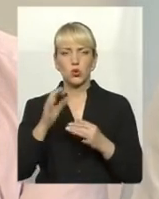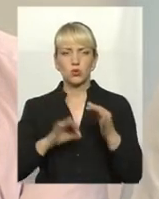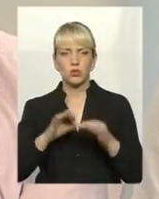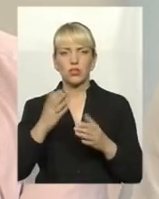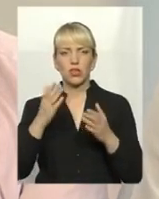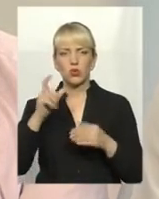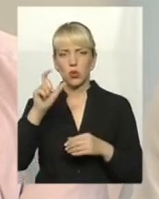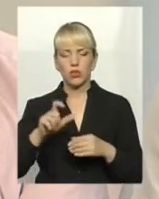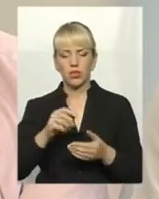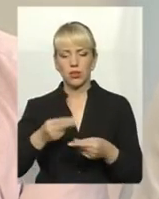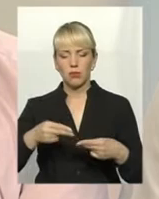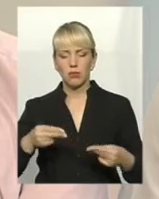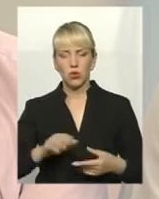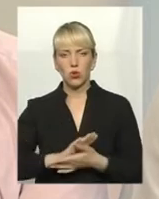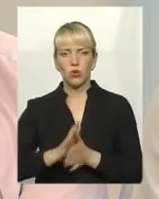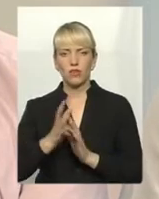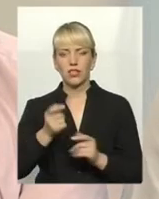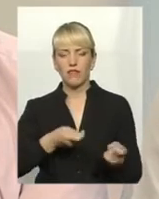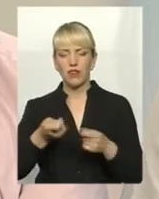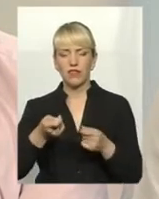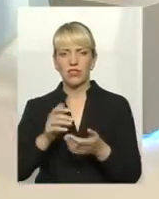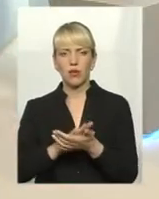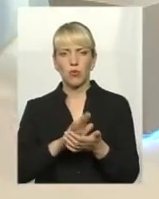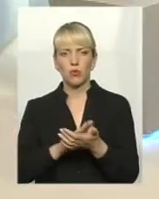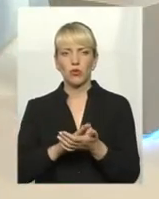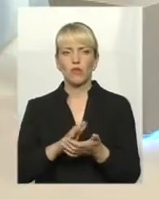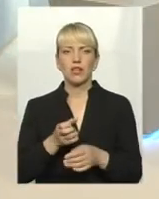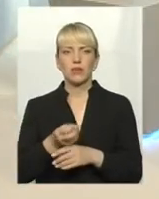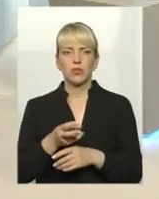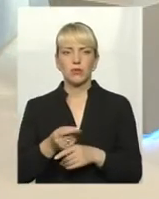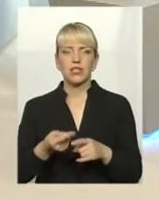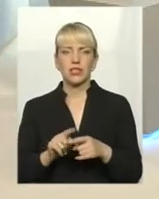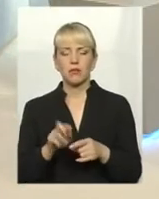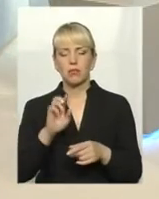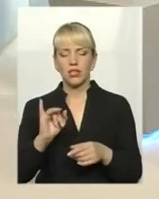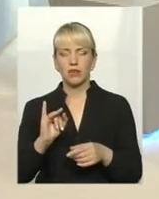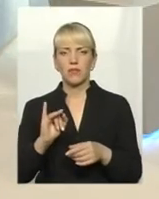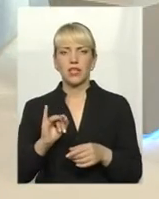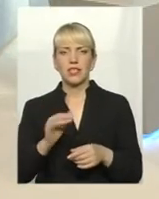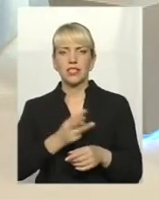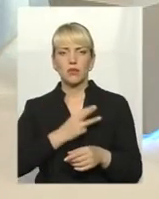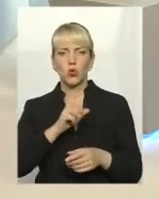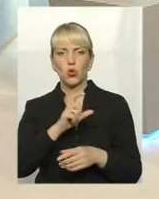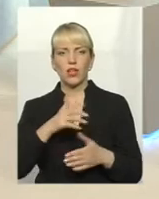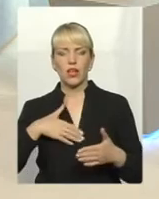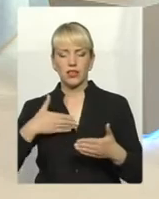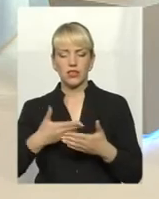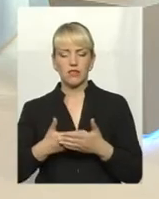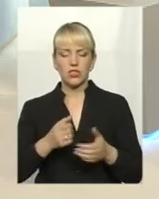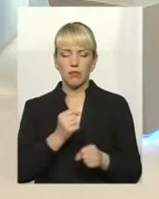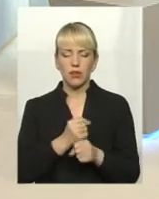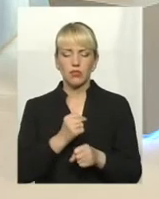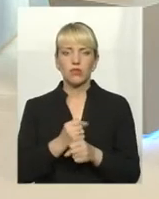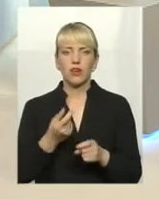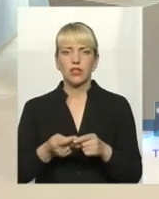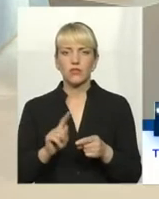людина, підписаний договір на визнення побутових відходів, це теж би стимулювало людей активніші працювати в